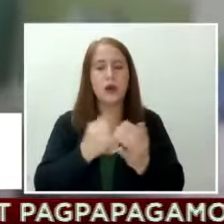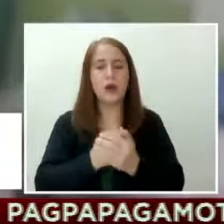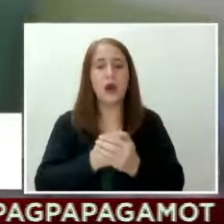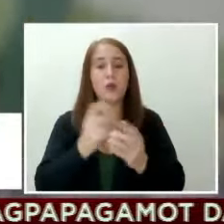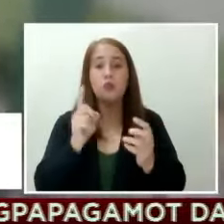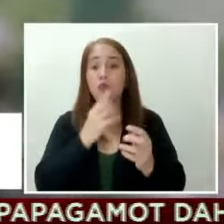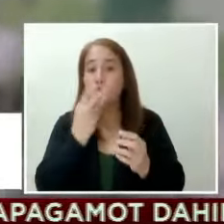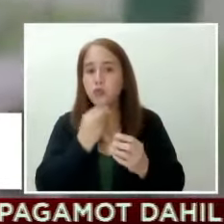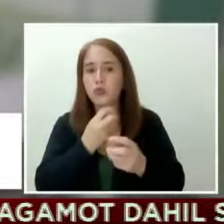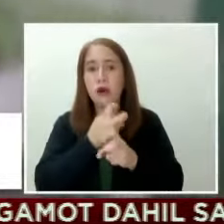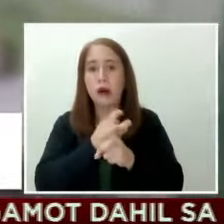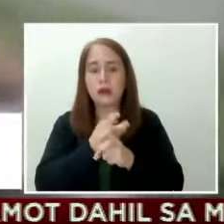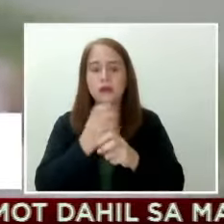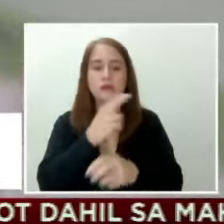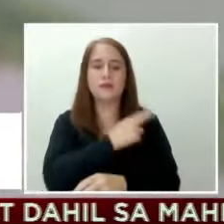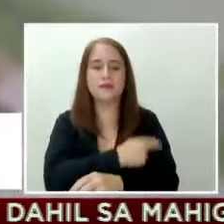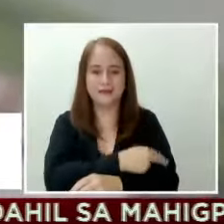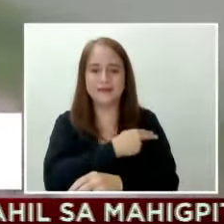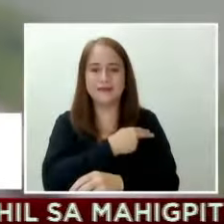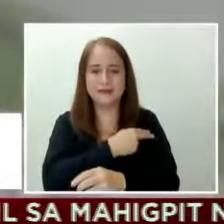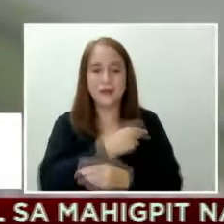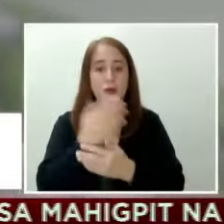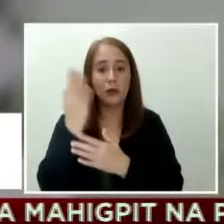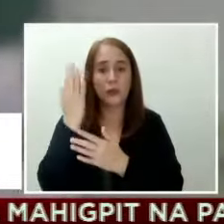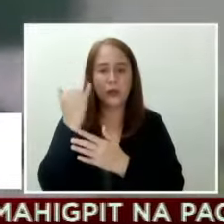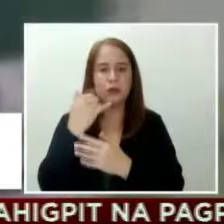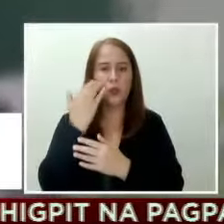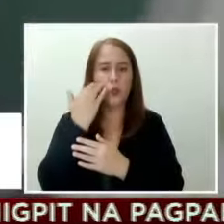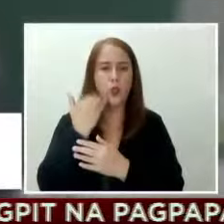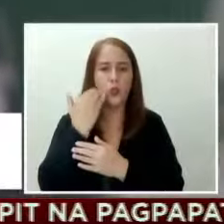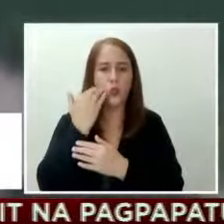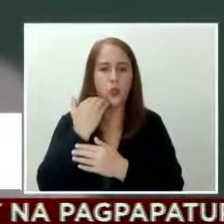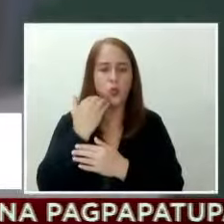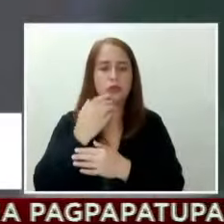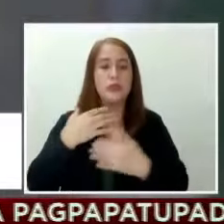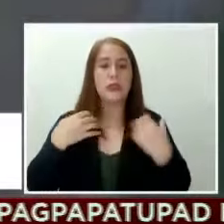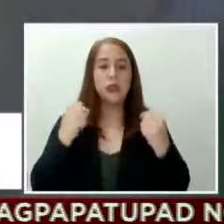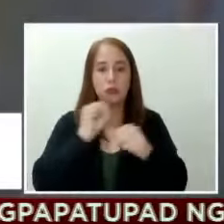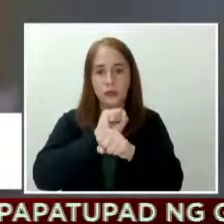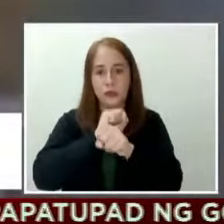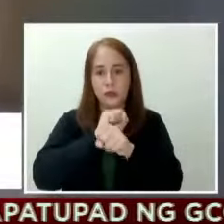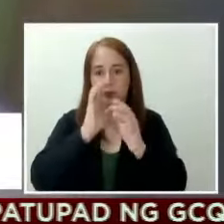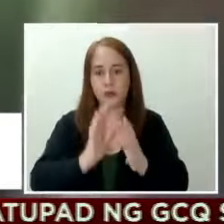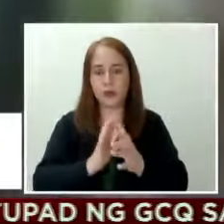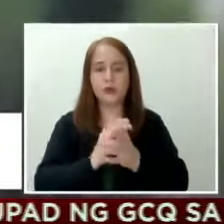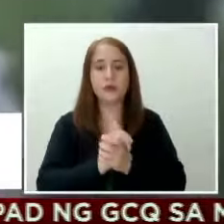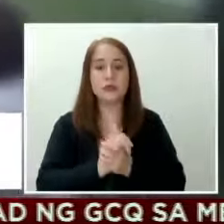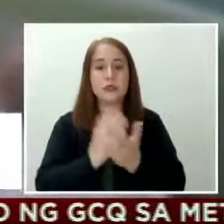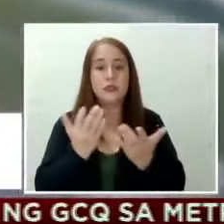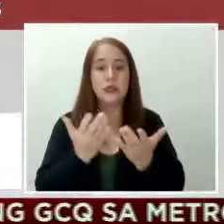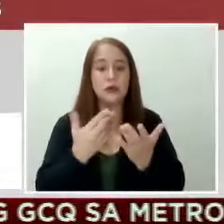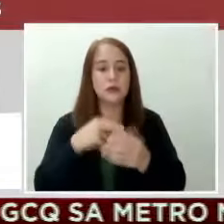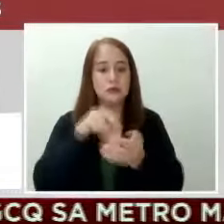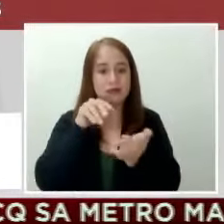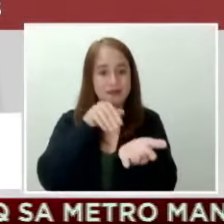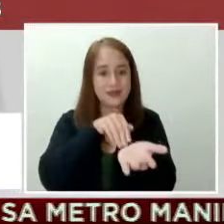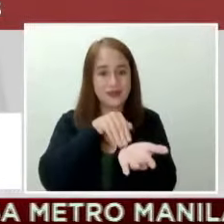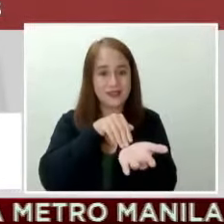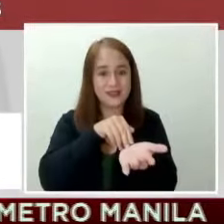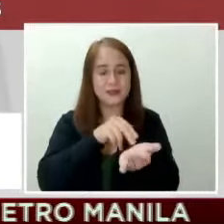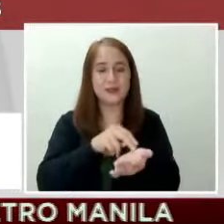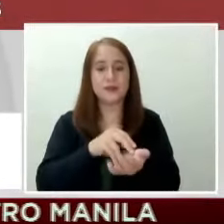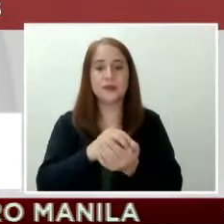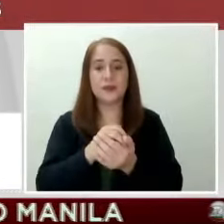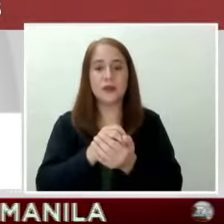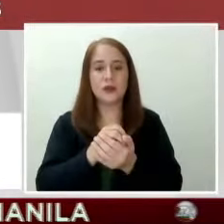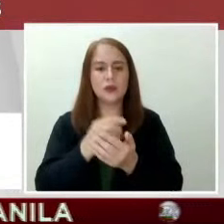ngayon ay ang mga ospital. Lalo't nagkukulang na rin sila sa mga health worker, particular ang mga nurse. Medyo bumaba